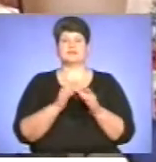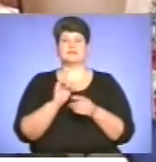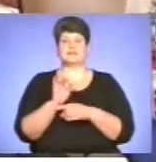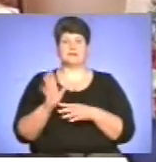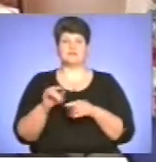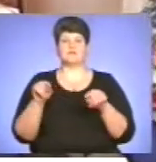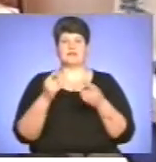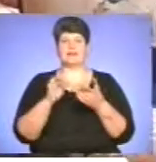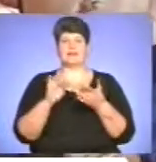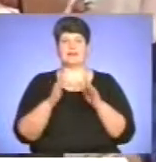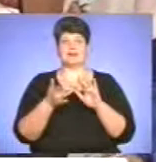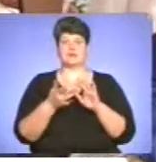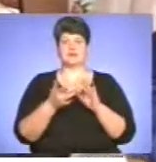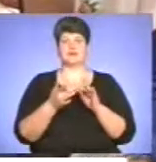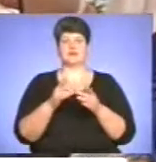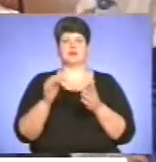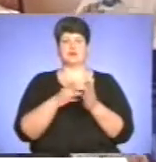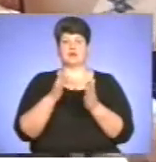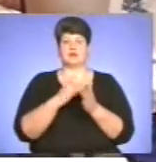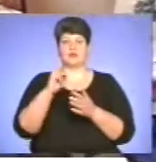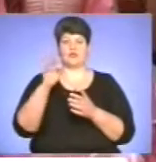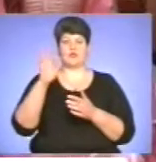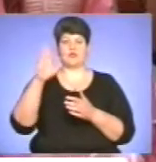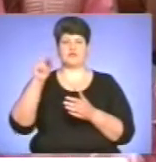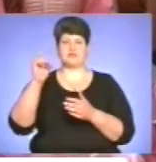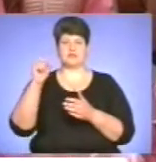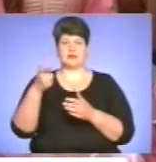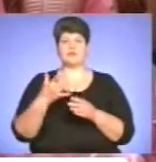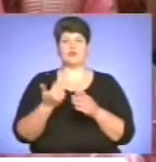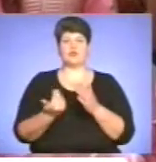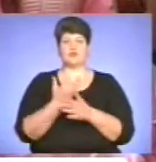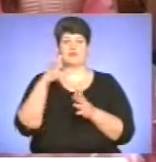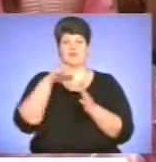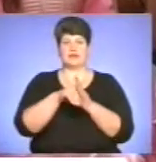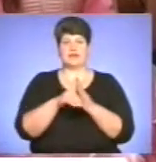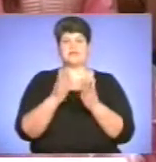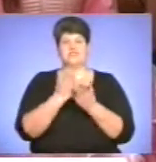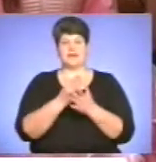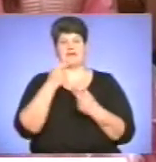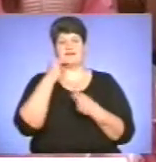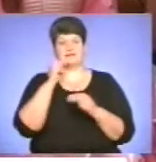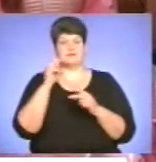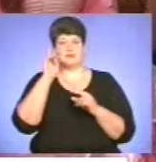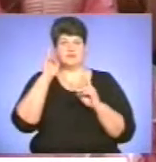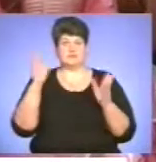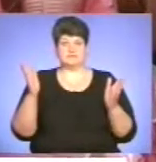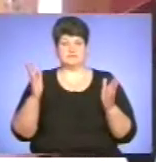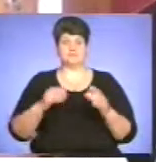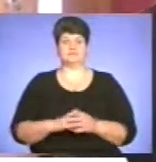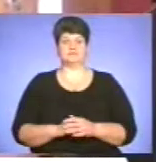«Ковчех». У виданні діє постійна рубрика, присвячена нововведенням. Чи є нововведення ефективними, ще не з'ясовували.